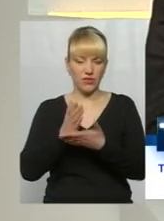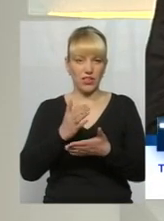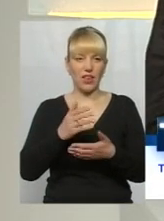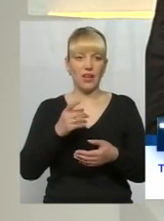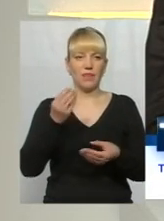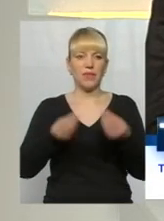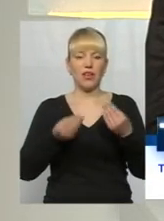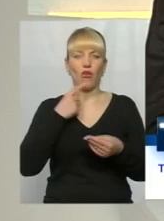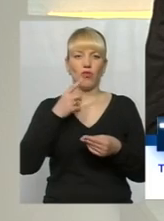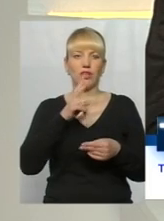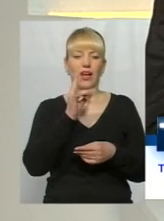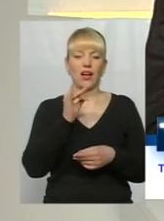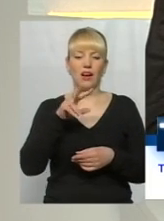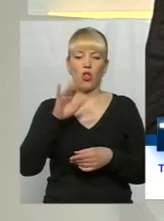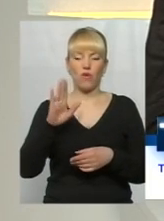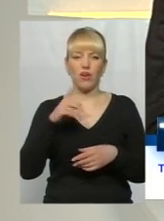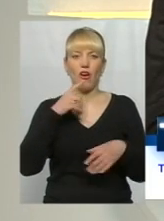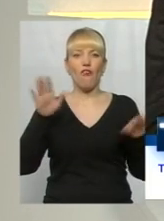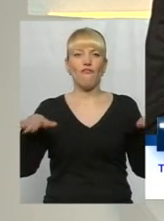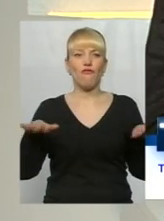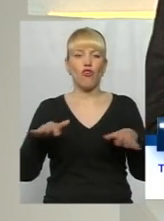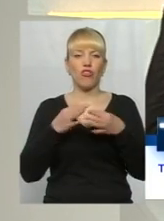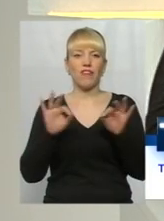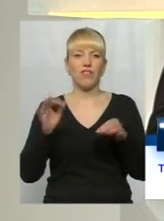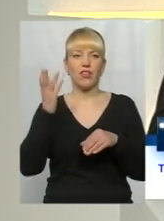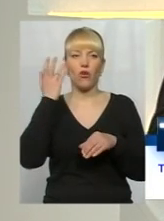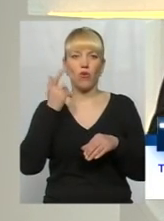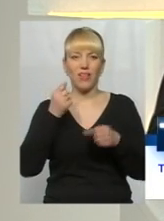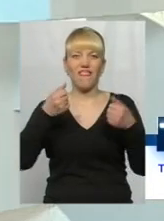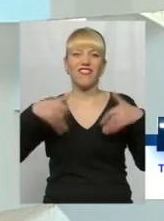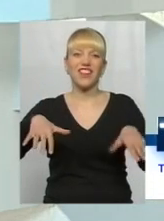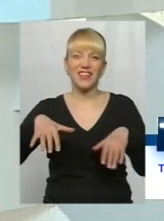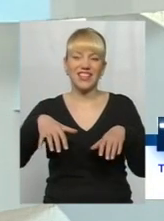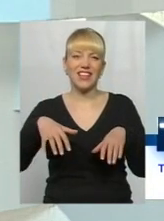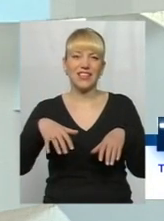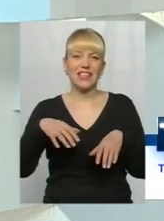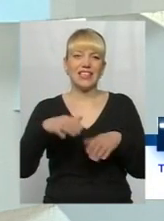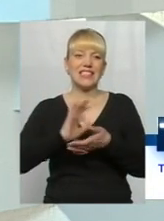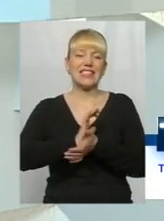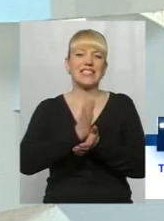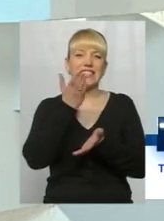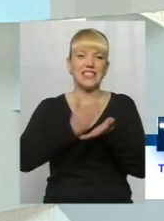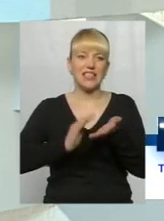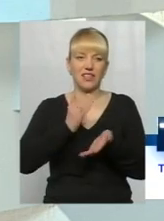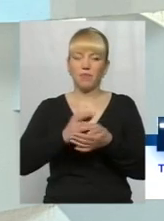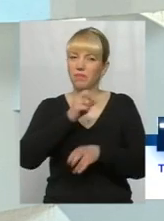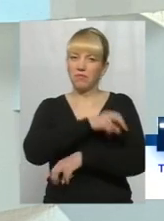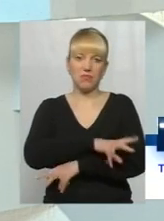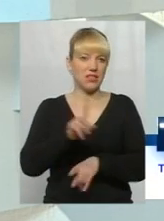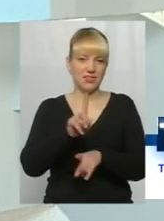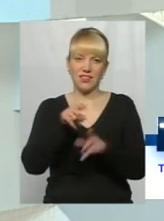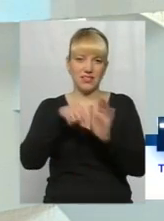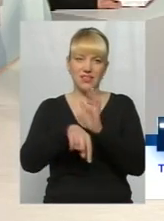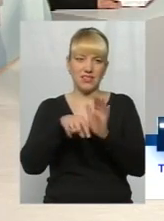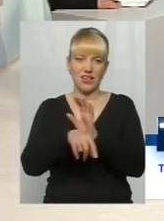басню Крилова, що ворона стала вільна лише тоді, коли втратила сир. От, ну людина, ні, бідність зовсім не означає свободи.